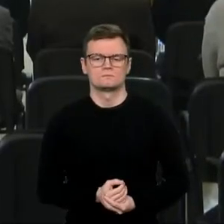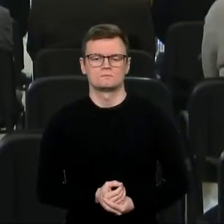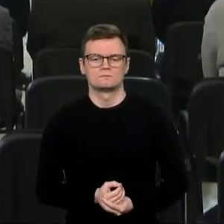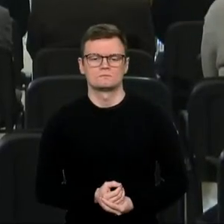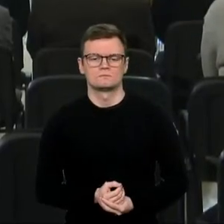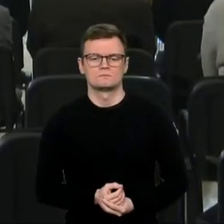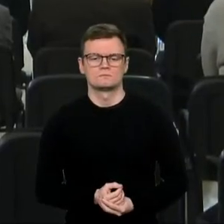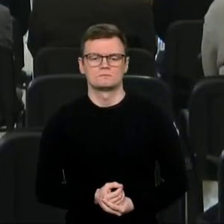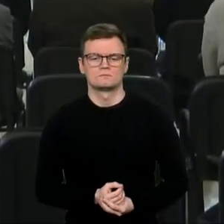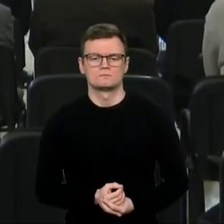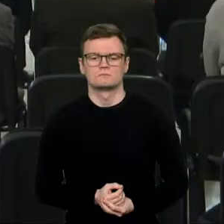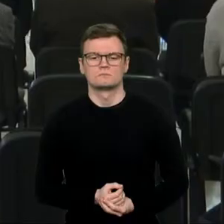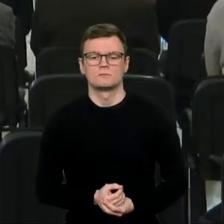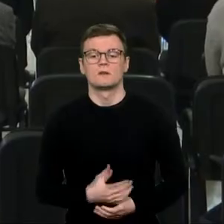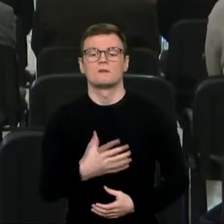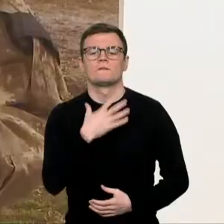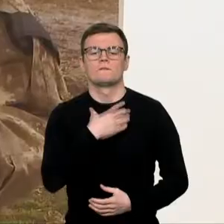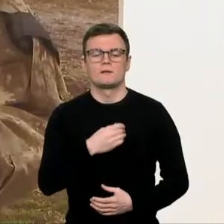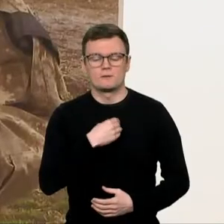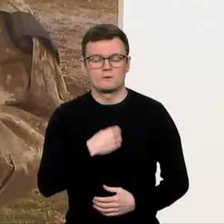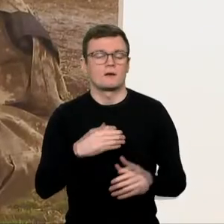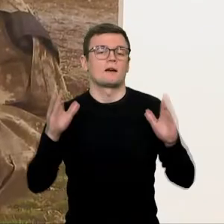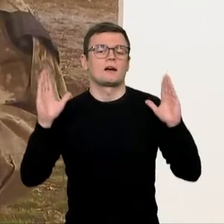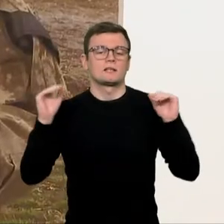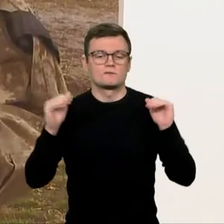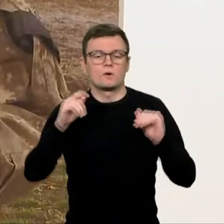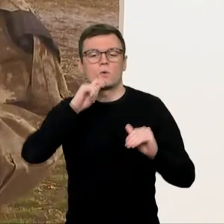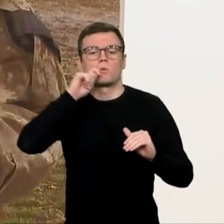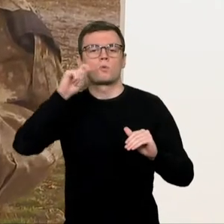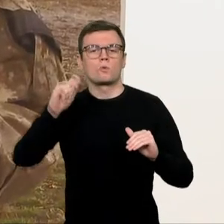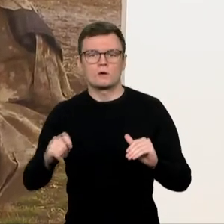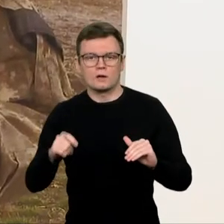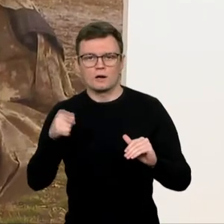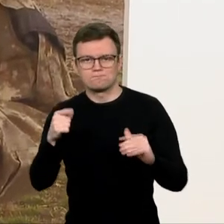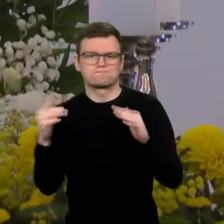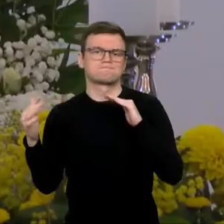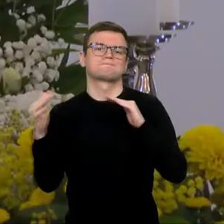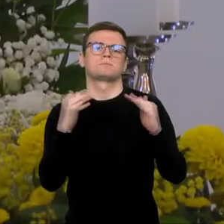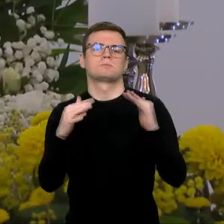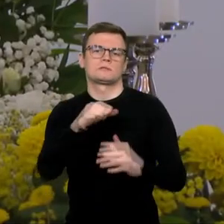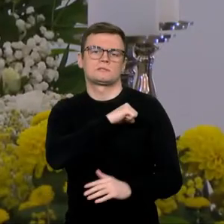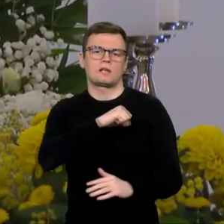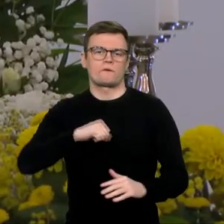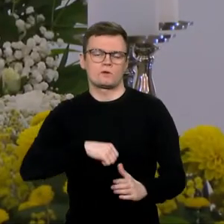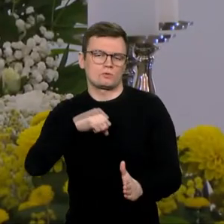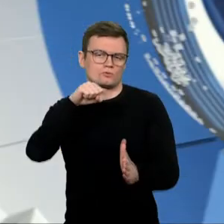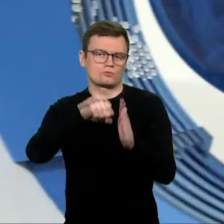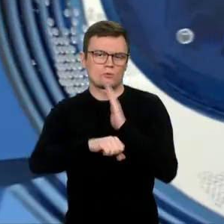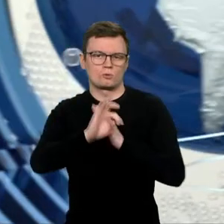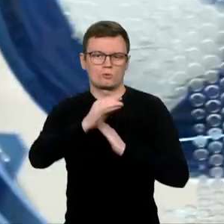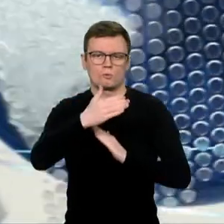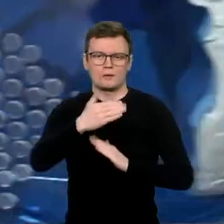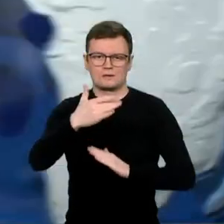Vilniuje atsisveikinamas Ukrainos fronte žuvusių savanorių Tadu Tumu šaukinių milžinas.